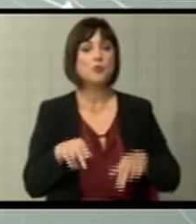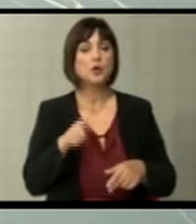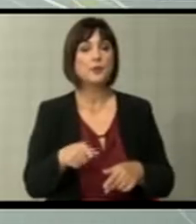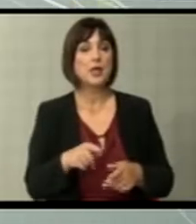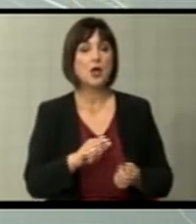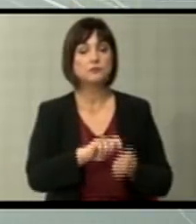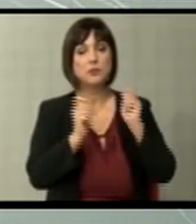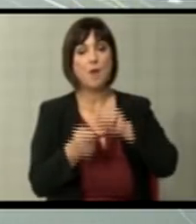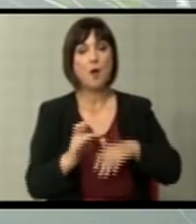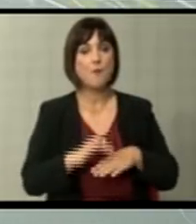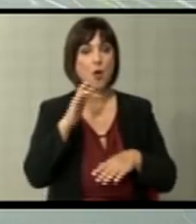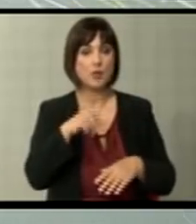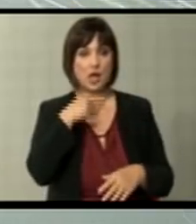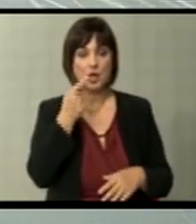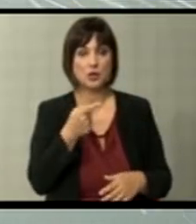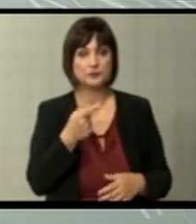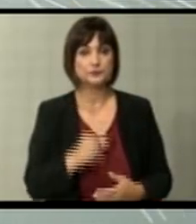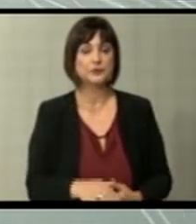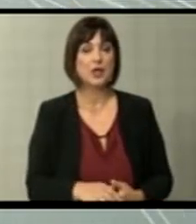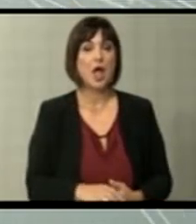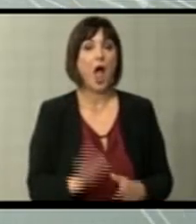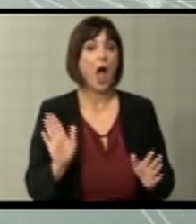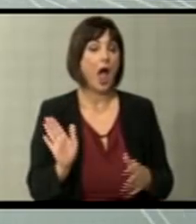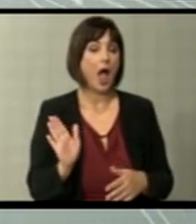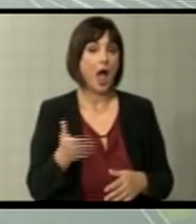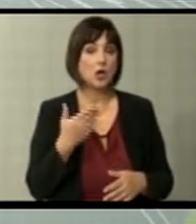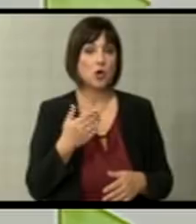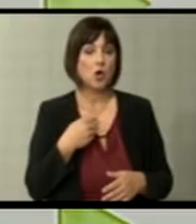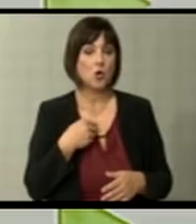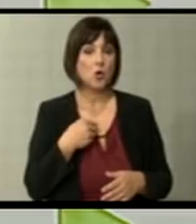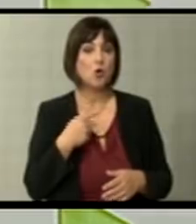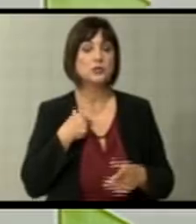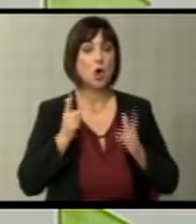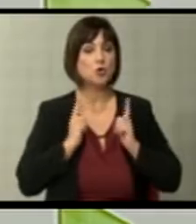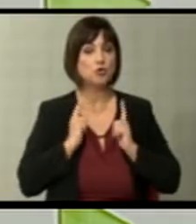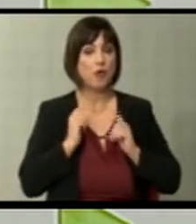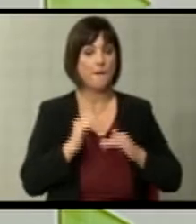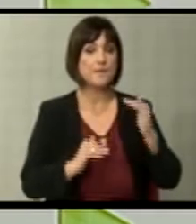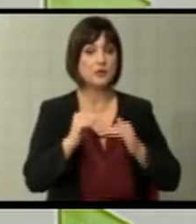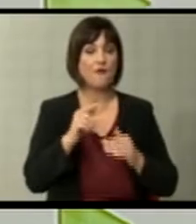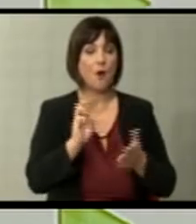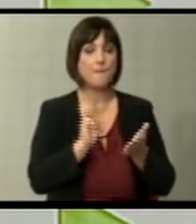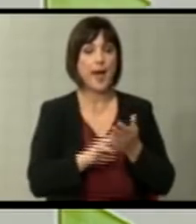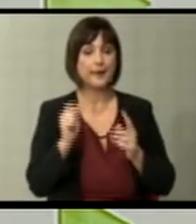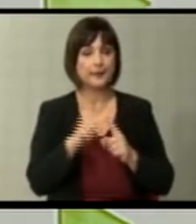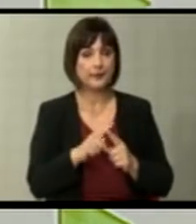некој преломен момент, така да кажам. Видете, ако се очекува методологија до март,